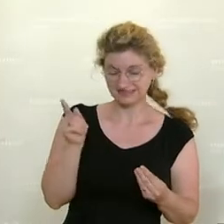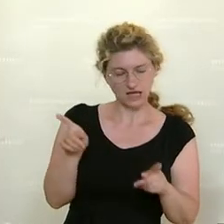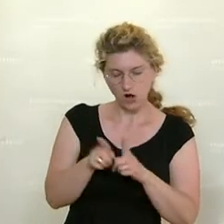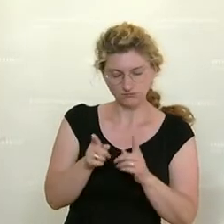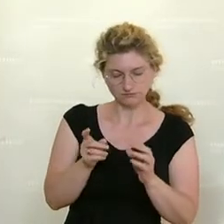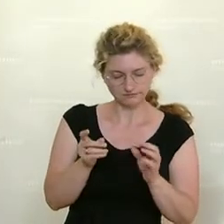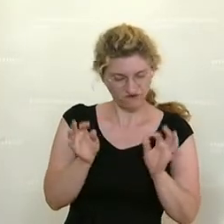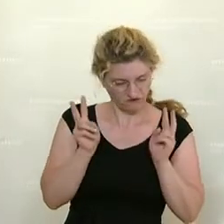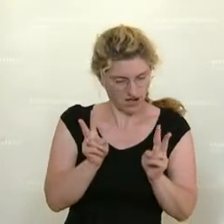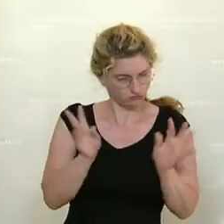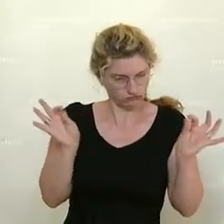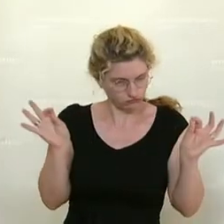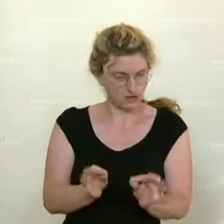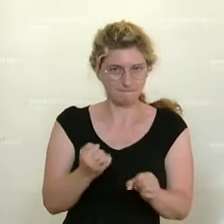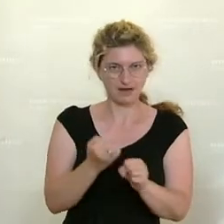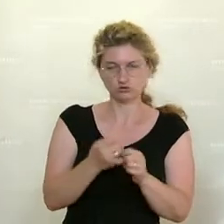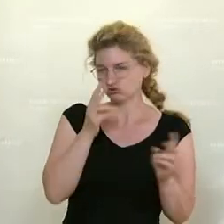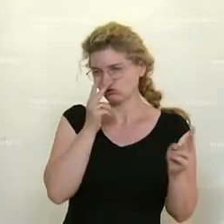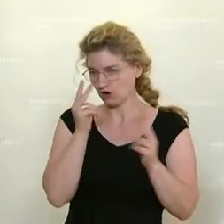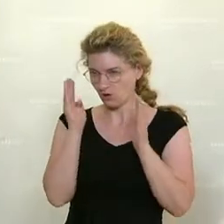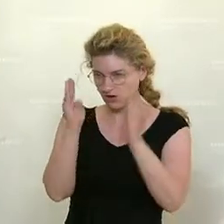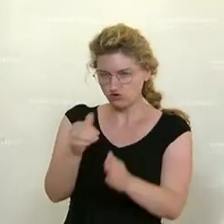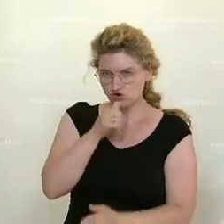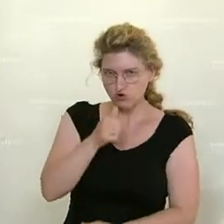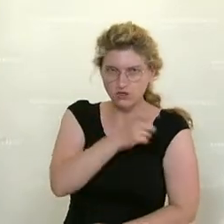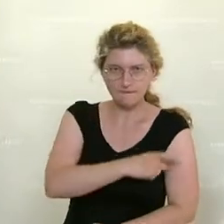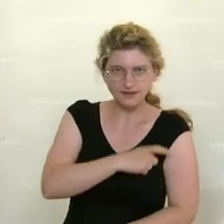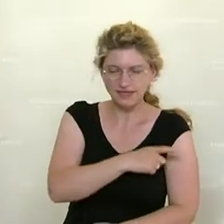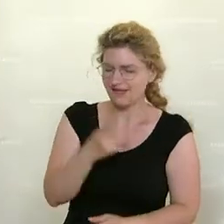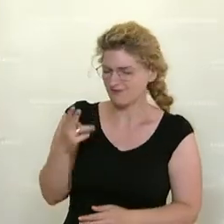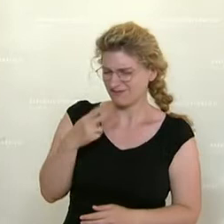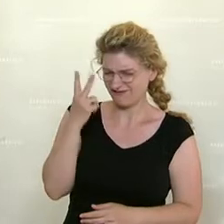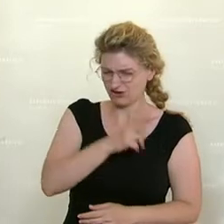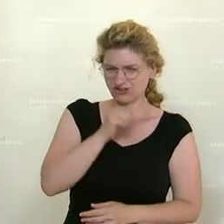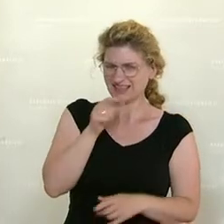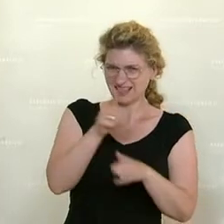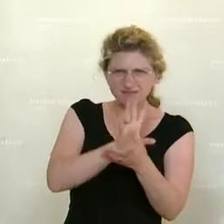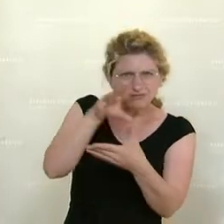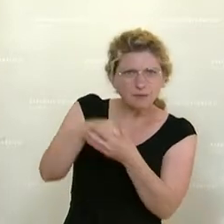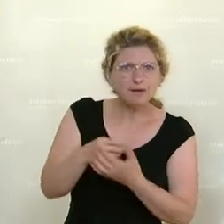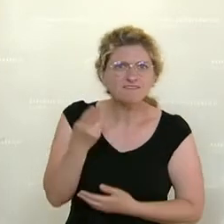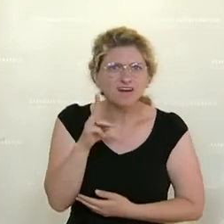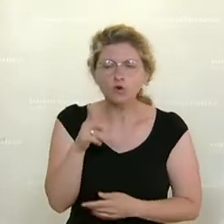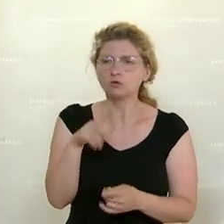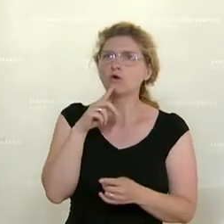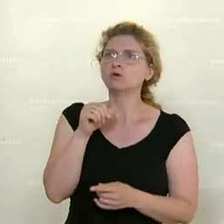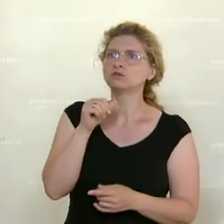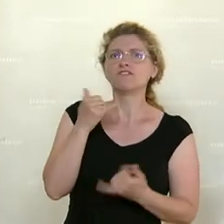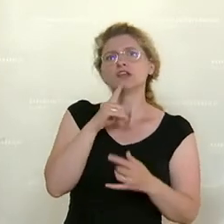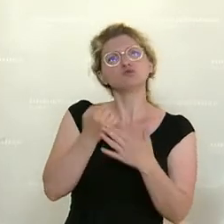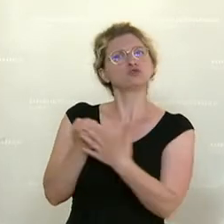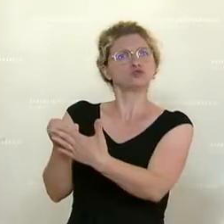das schaue ich jetzt zu der grünen Fraktion, weil ich absolut nicht verstehe, warum Sie hier da dabei sind und warum Sie hier den Steigbüdelhörter machen.